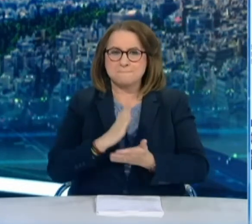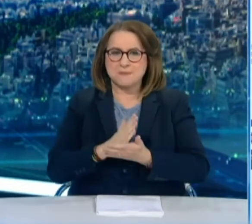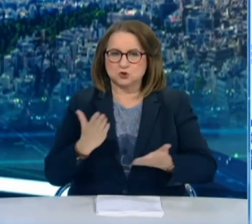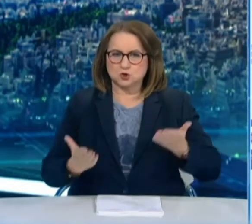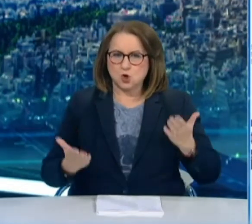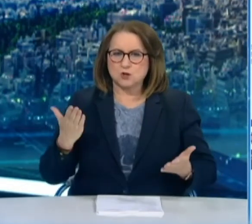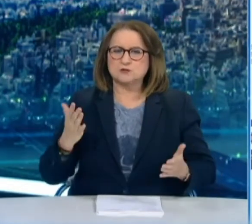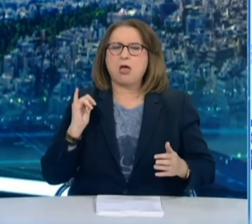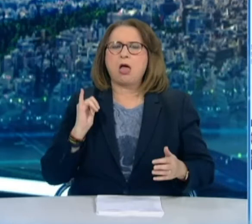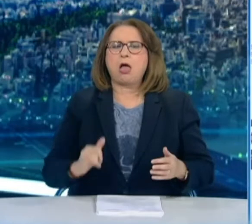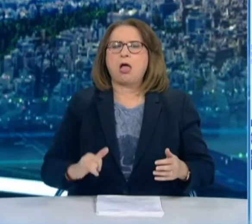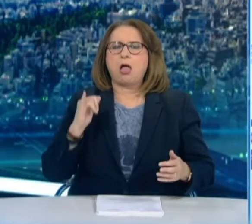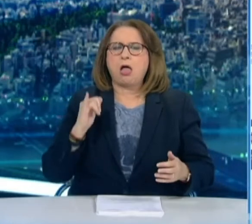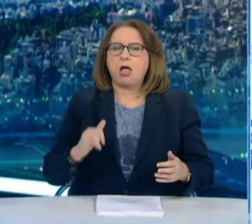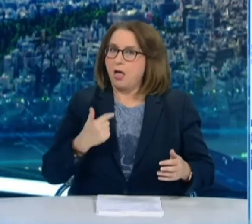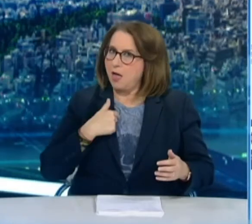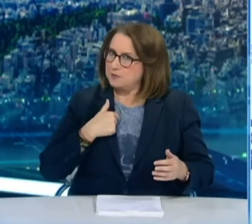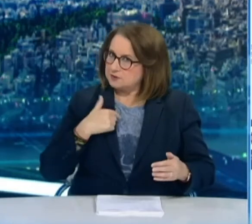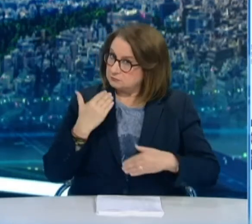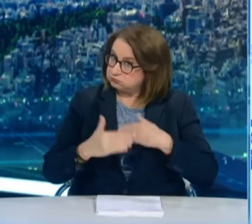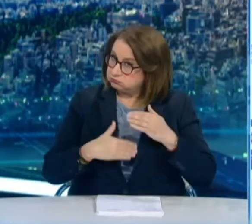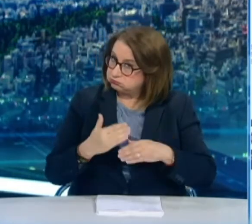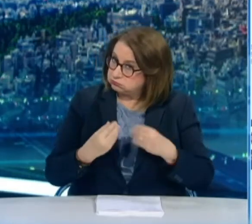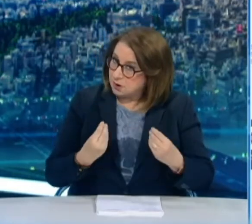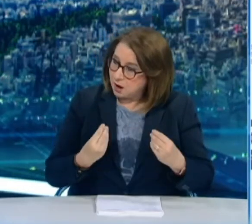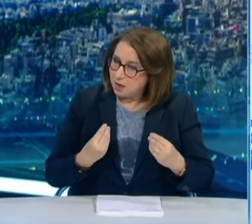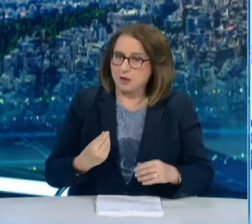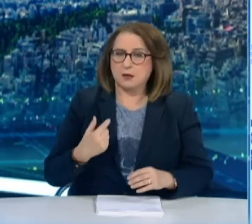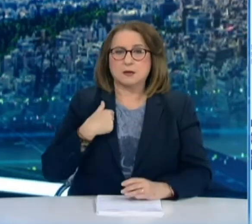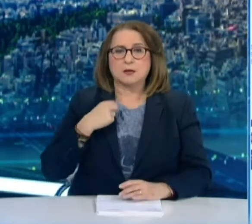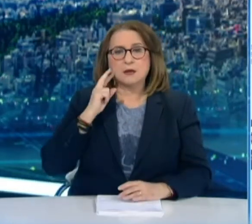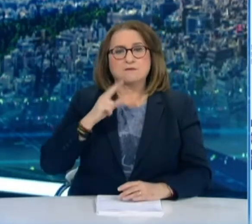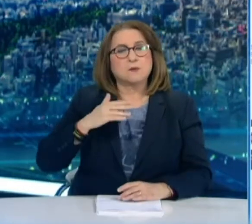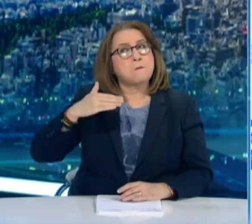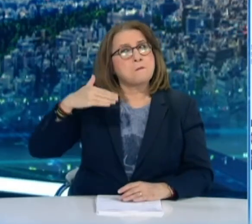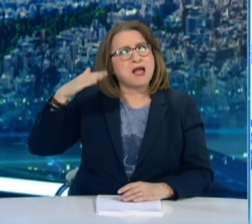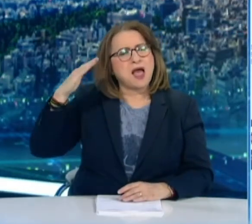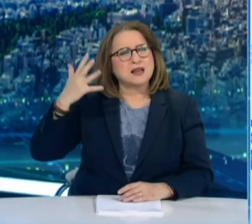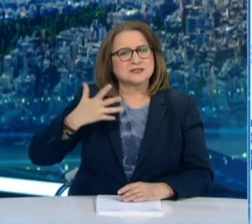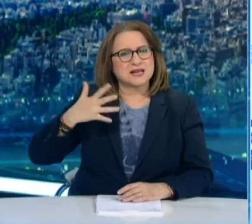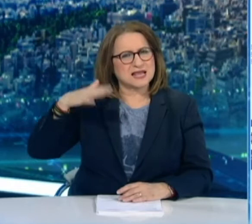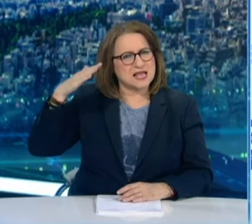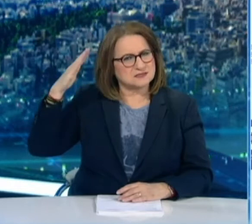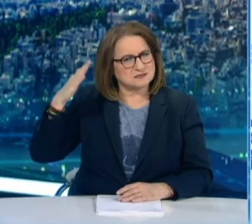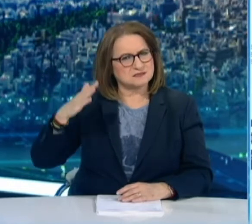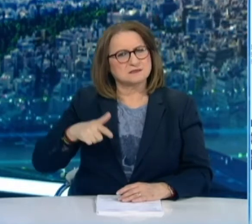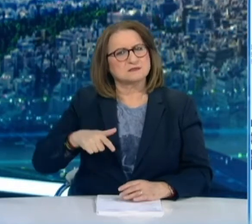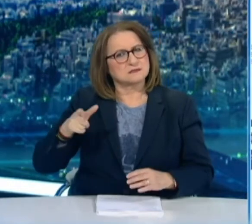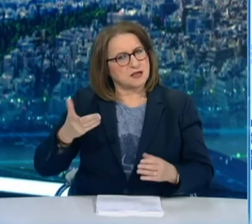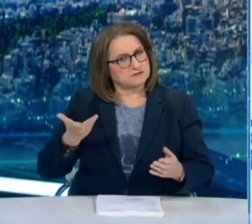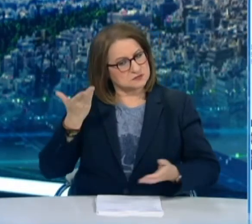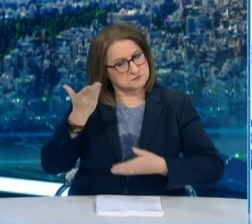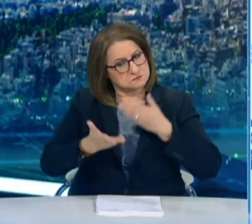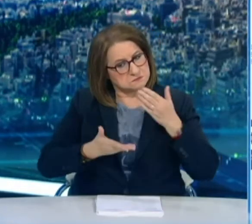στις πιο μεγάλες ηλικίες, παρότι έχουν ανοίξει αρκετό καιρό οι συγκεκριμένες ηλικίες και έχουν μπει στις πλατφόρμες για εμβολιασμό,